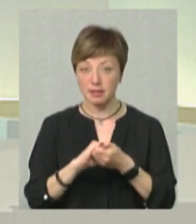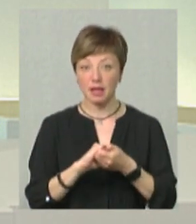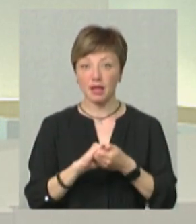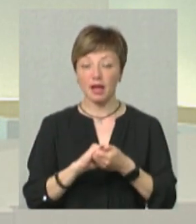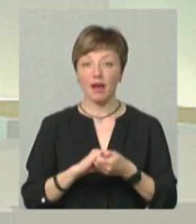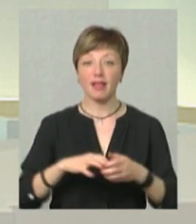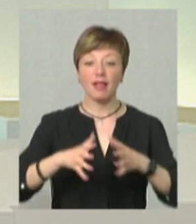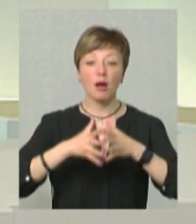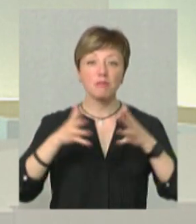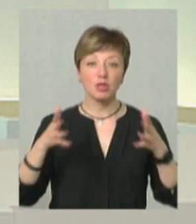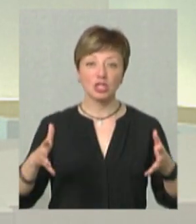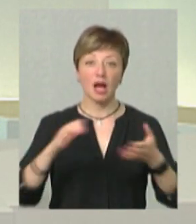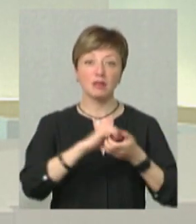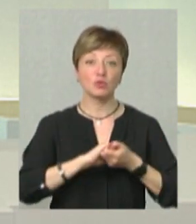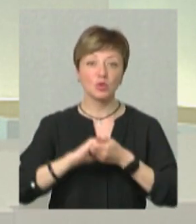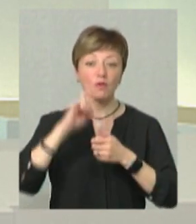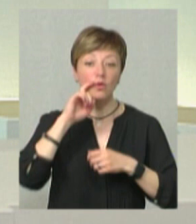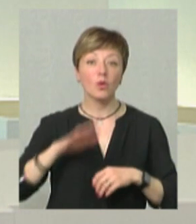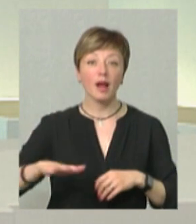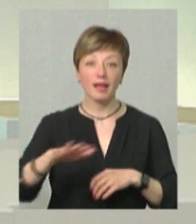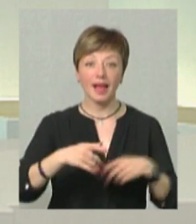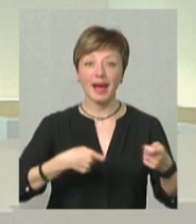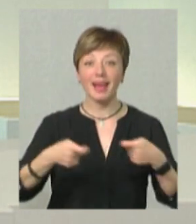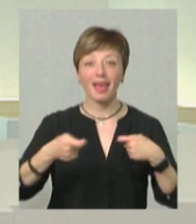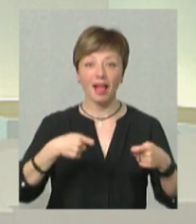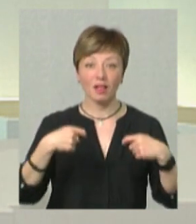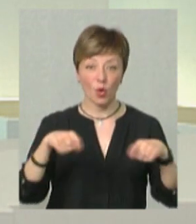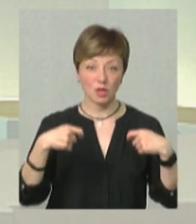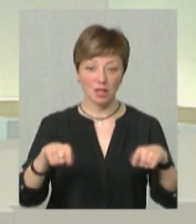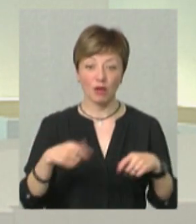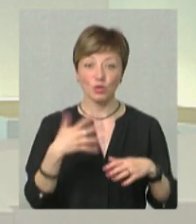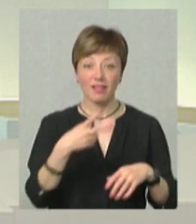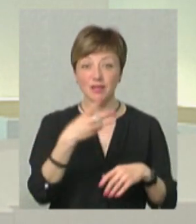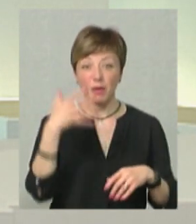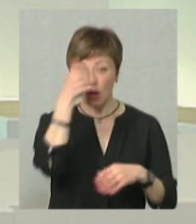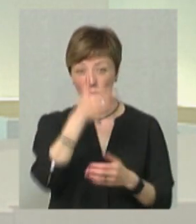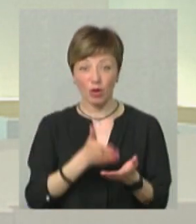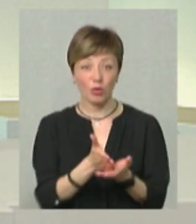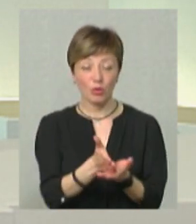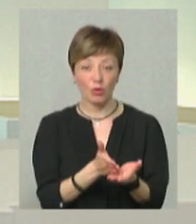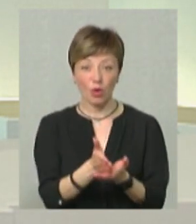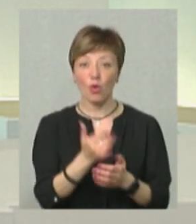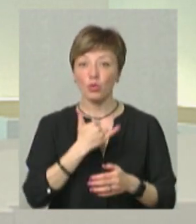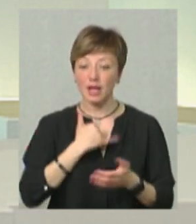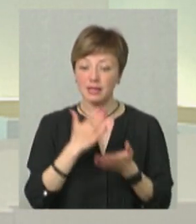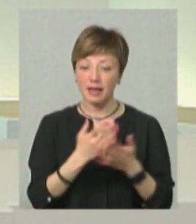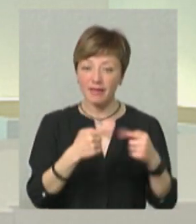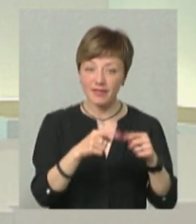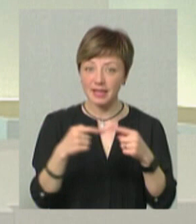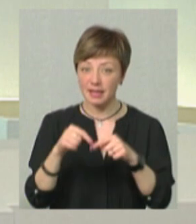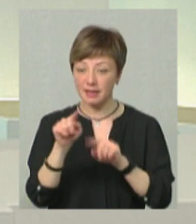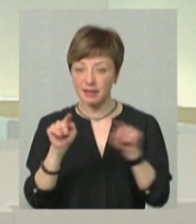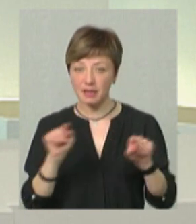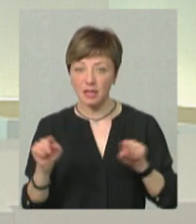України, це найбільша спільнота в Україні ріелторська, їй 25 років. І в нас є відділення, на цьому